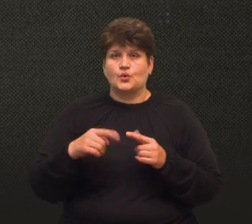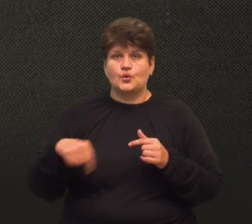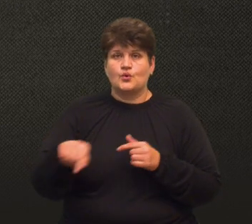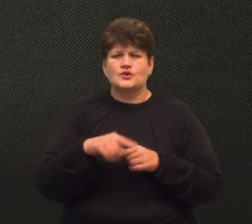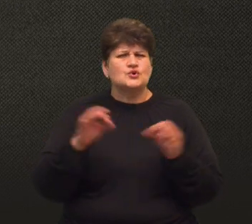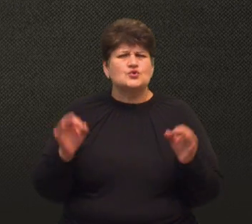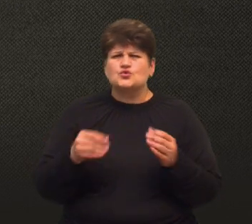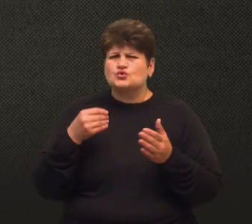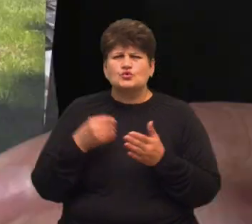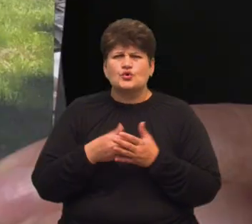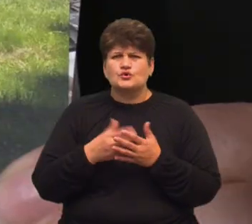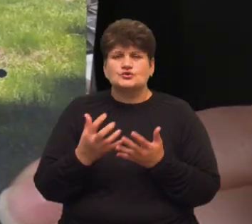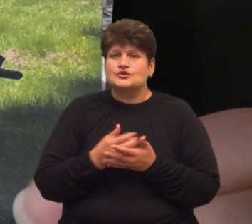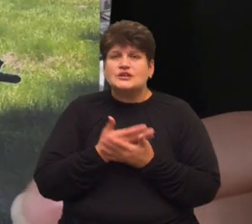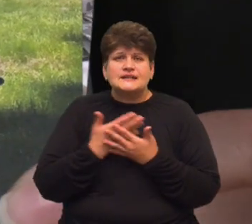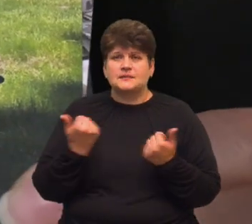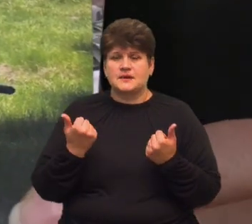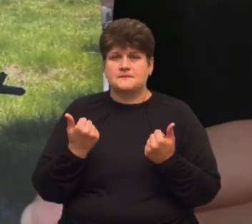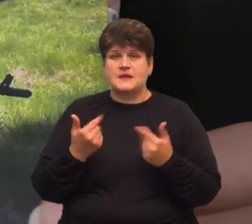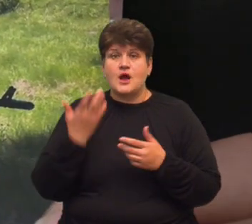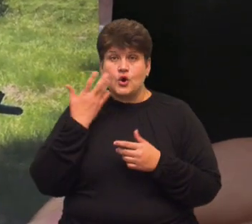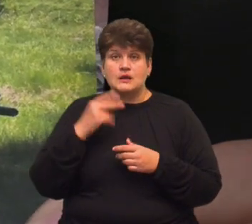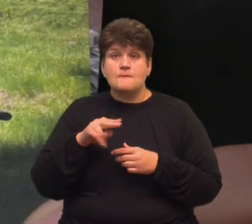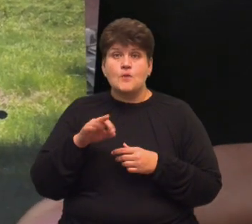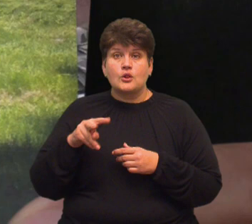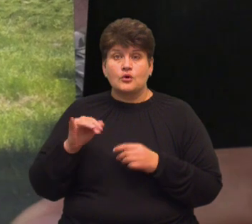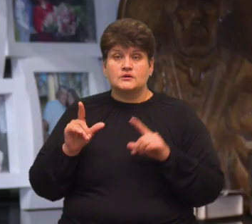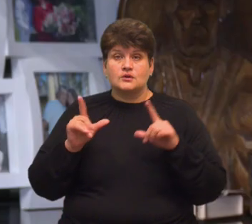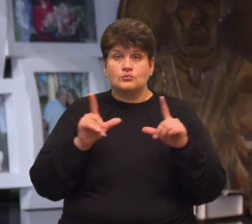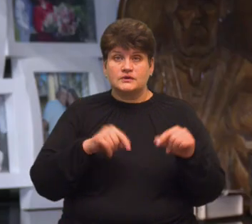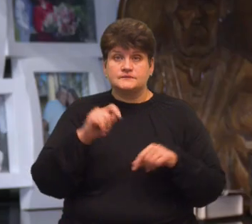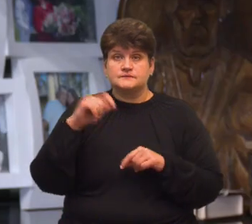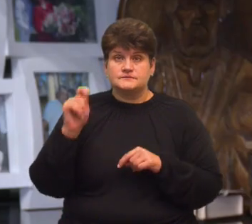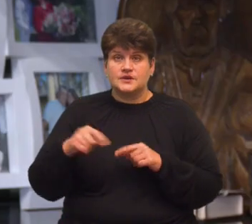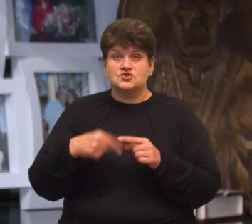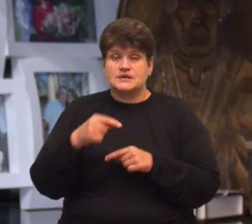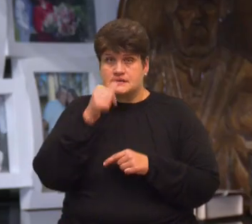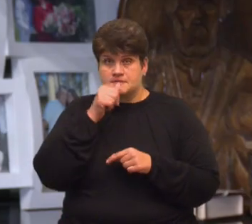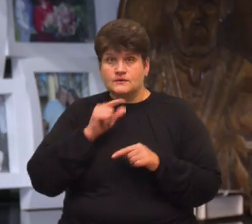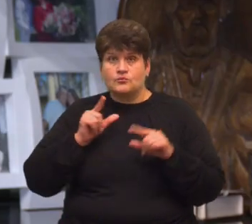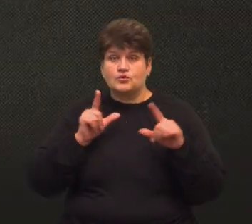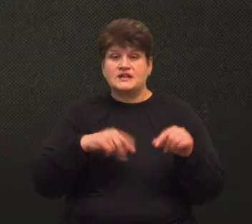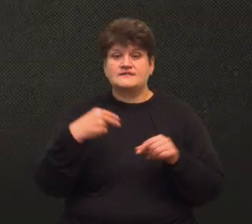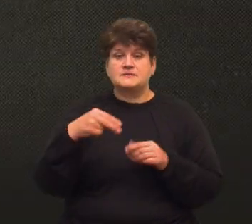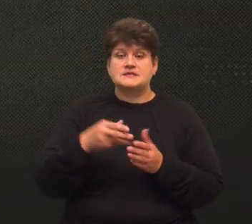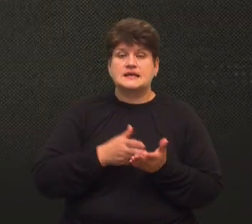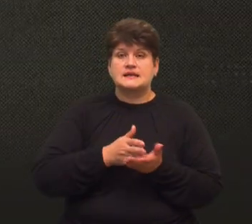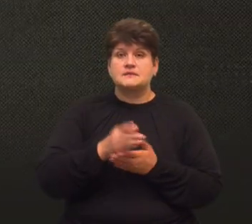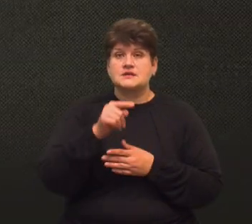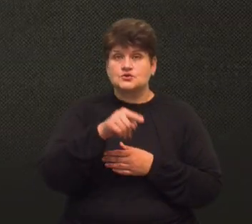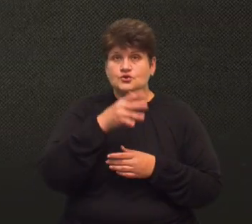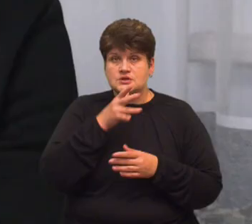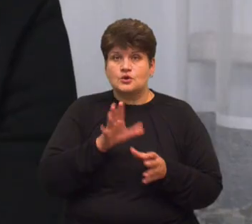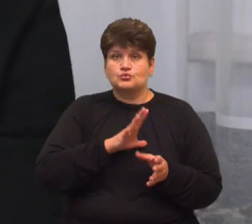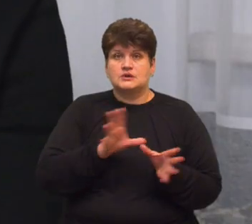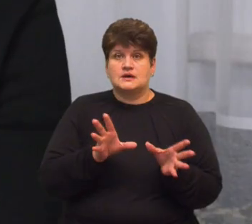дорожче виходить, що й немає. Коли полковник поїхав на фронт, Людмила через місяць поїхала за ним на запорізький напрямок і з того часу була